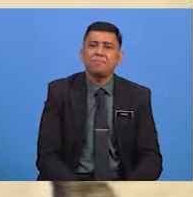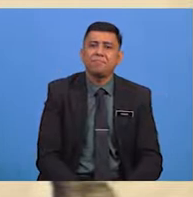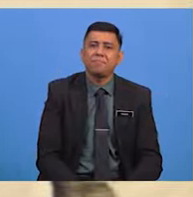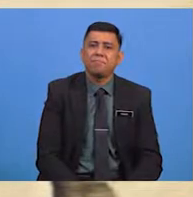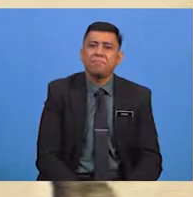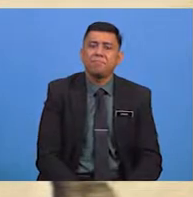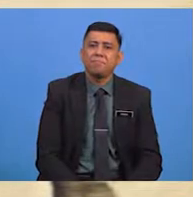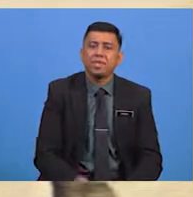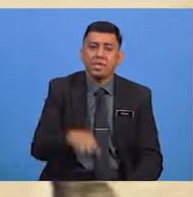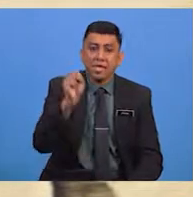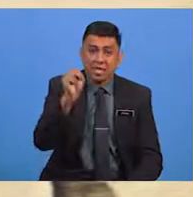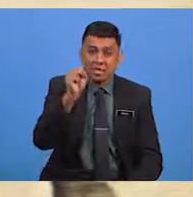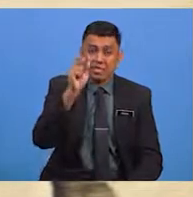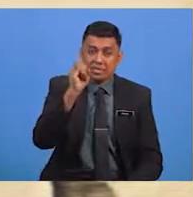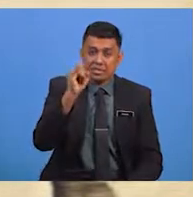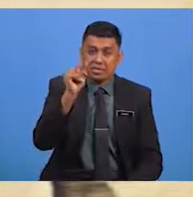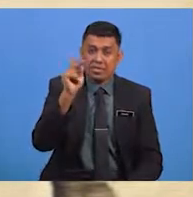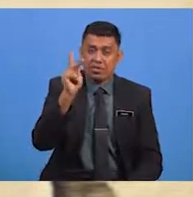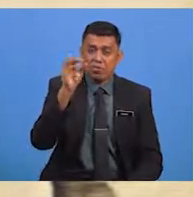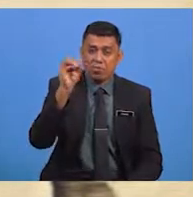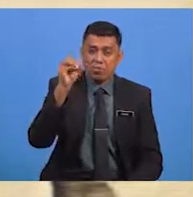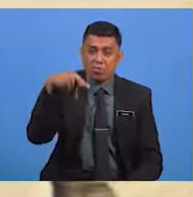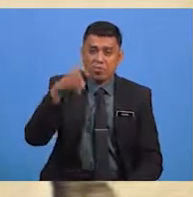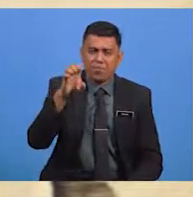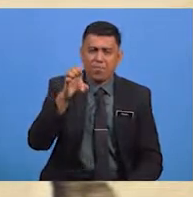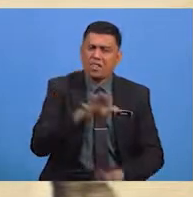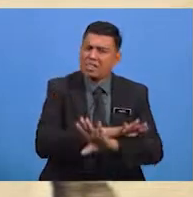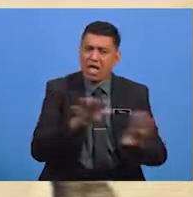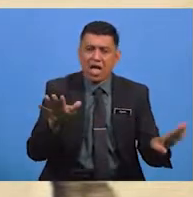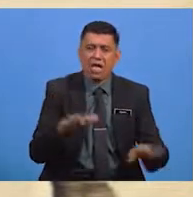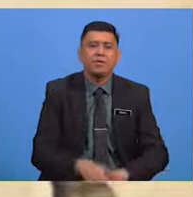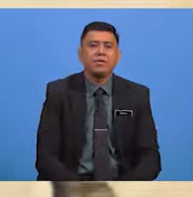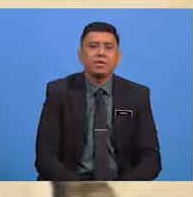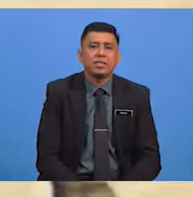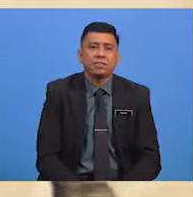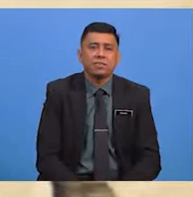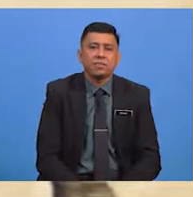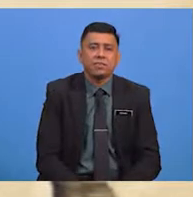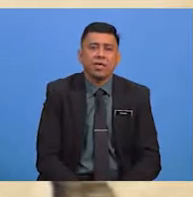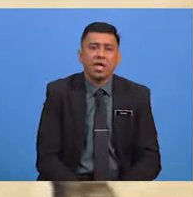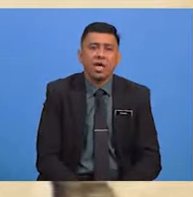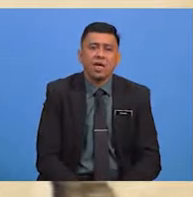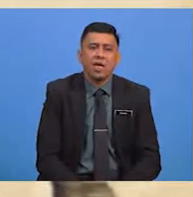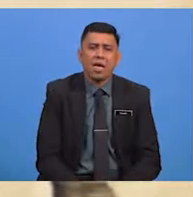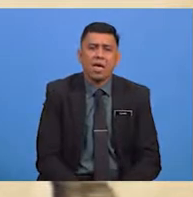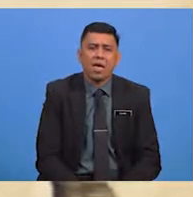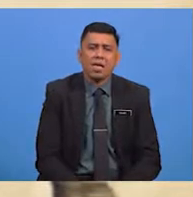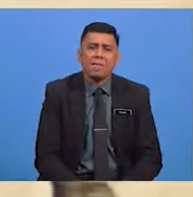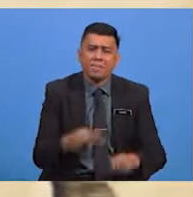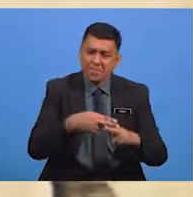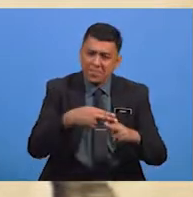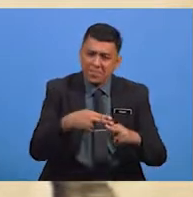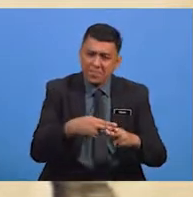Singkop Dalam Baris Ini Ialah Tak Iaitu Singkatan Bagi Kata